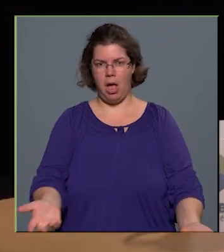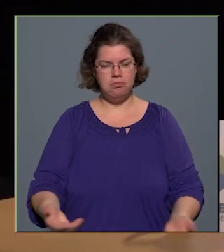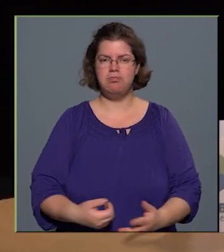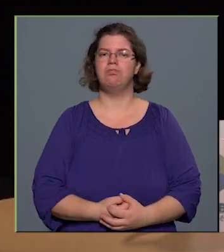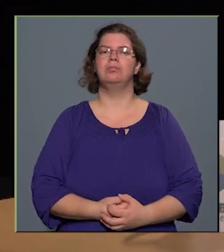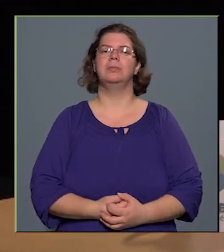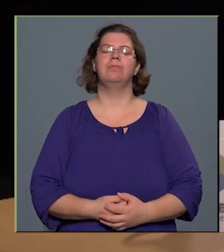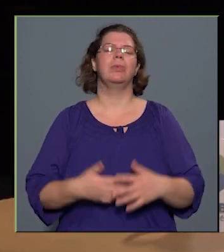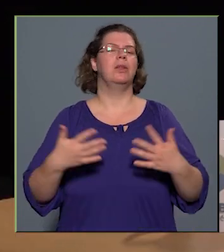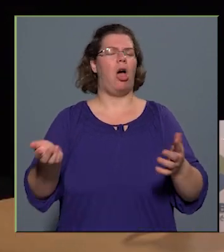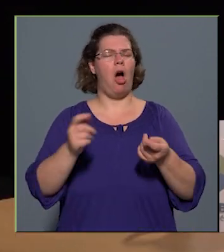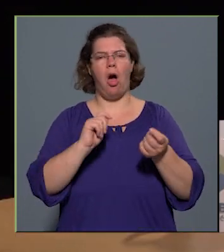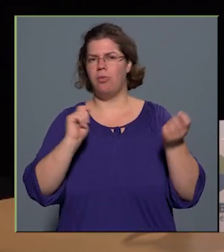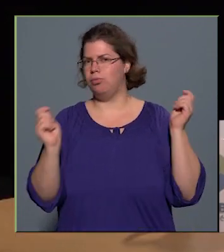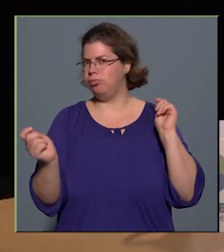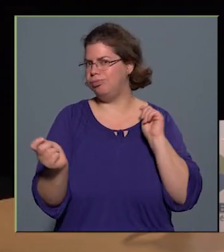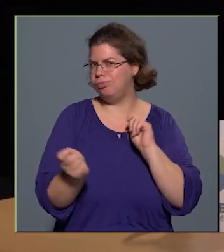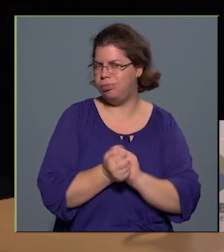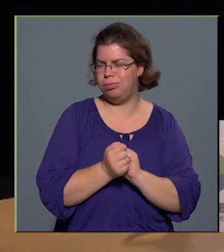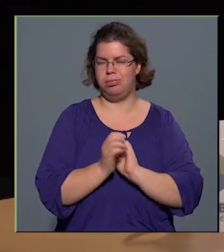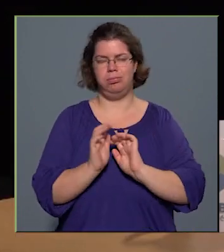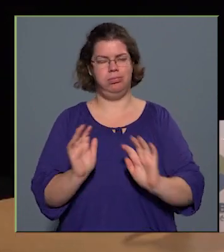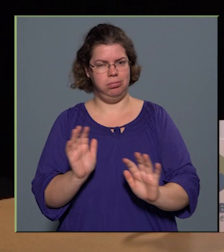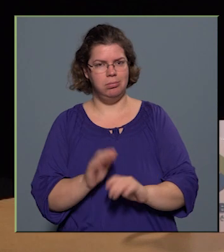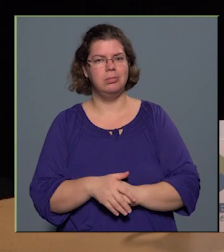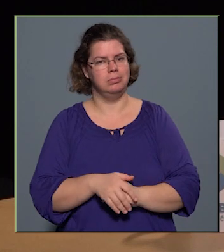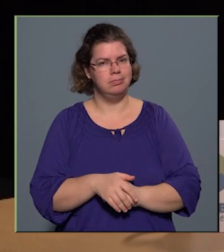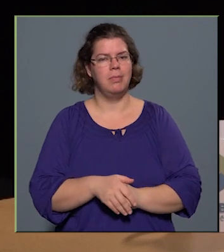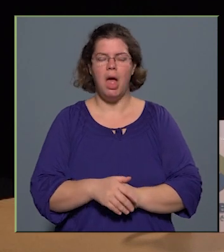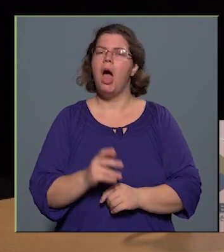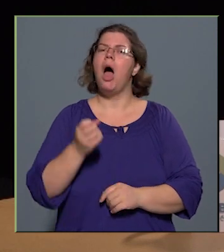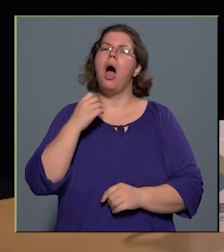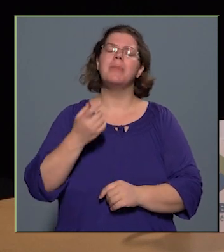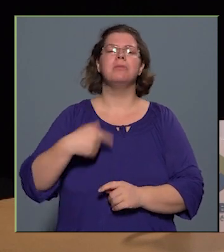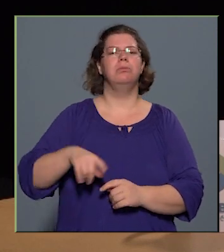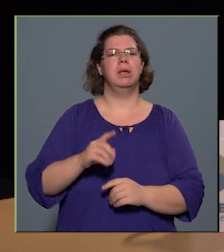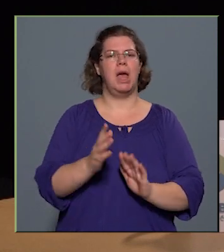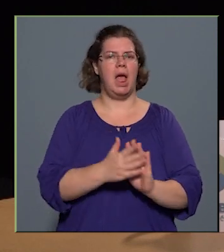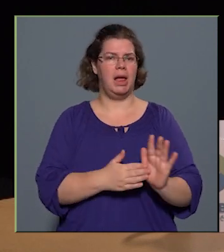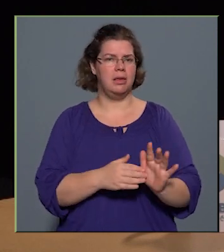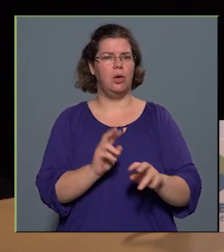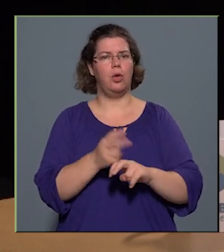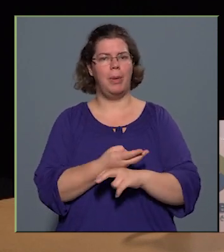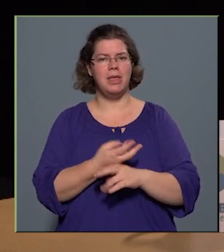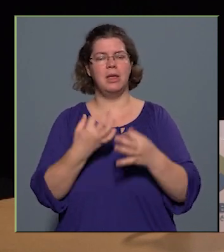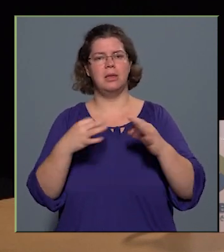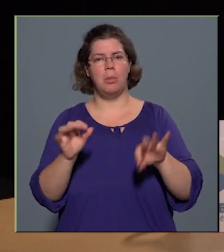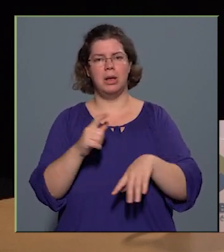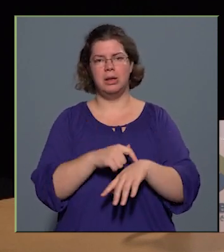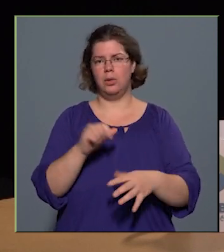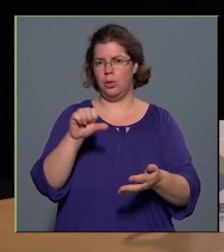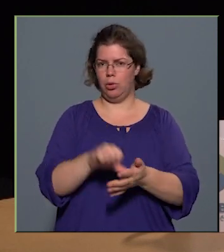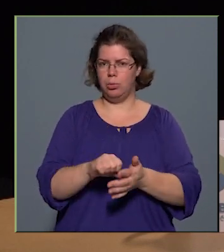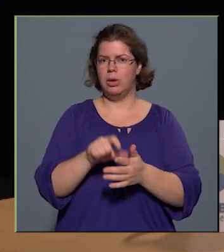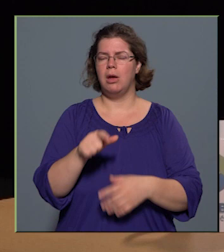Hát óriási változás volt. Ugye mi akkor, amikor elkezdtük a Kőmányai Szabadidő Központot,